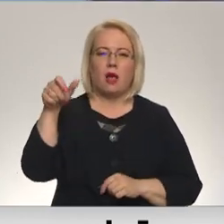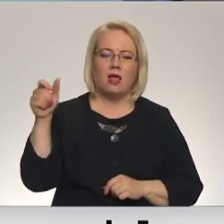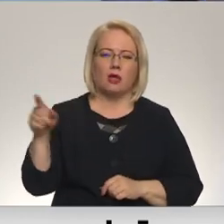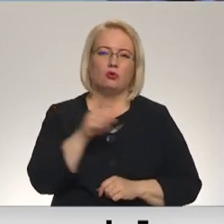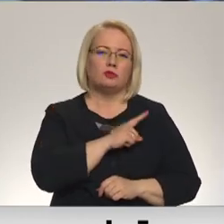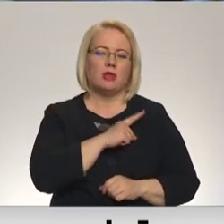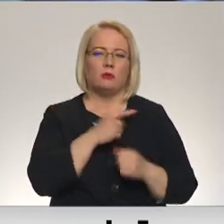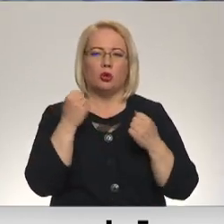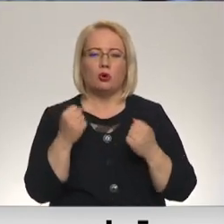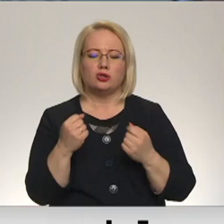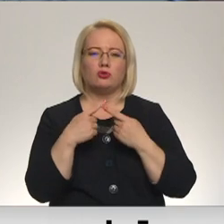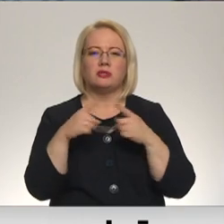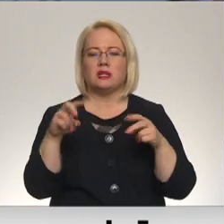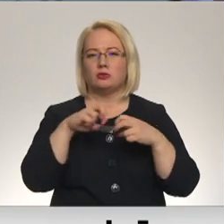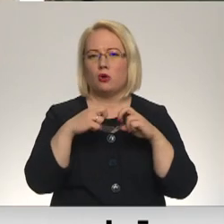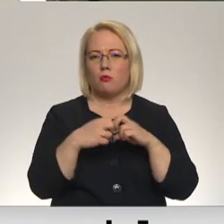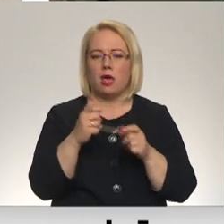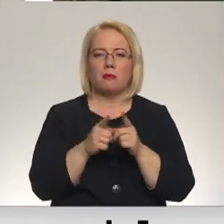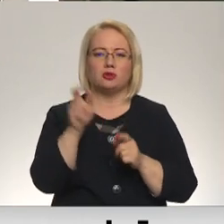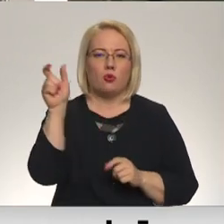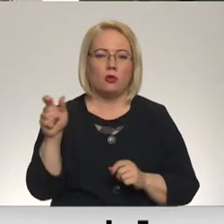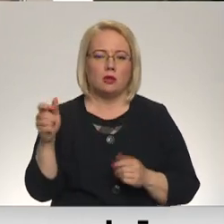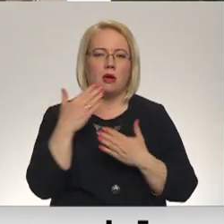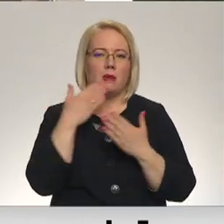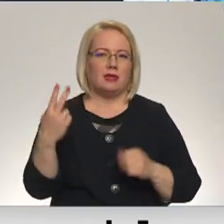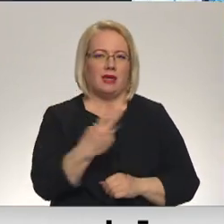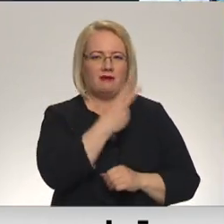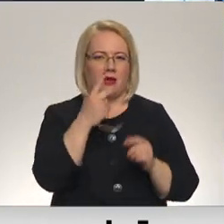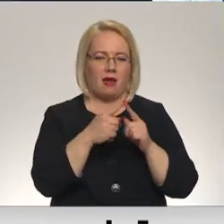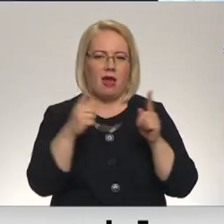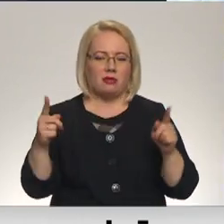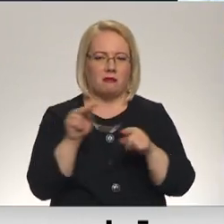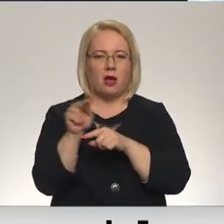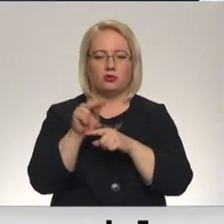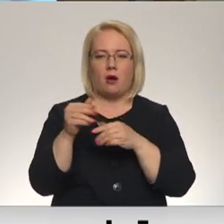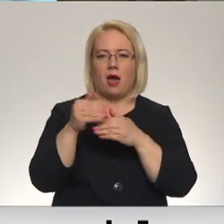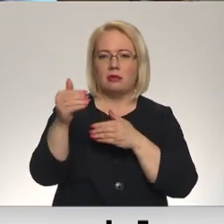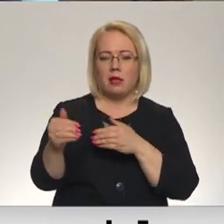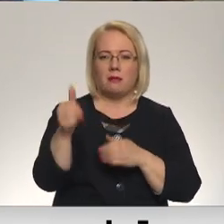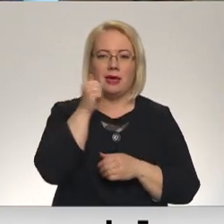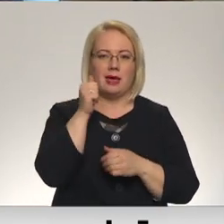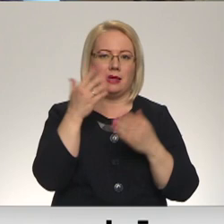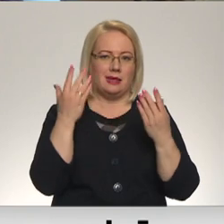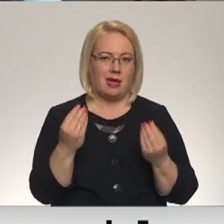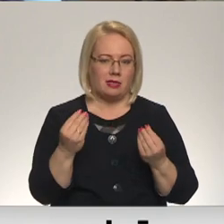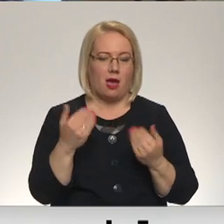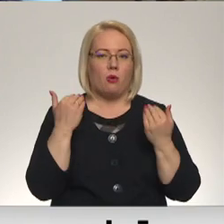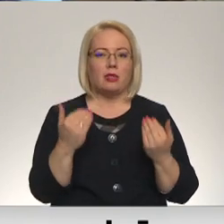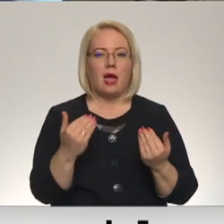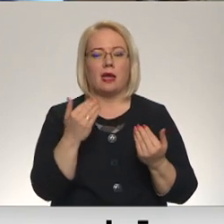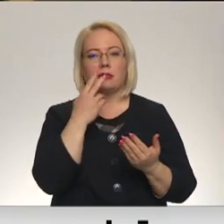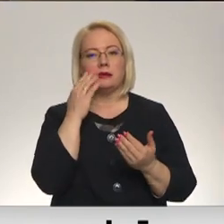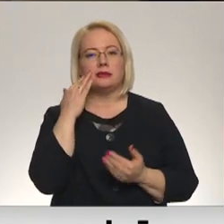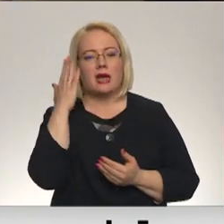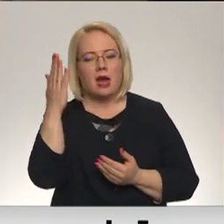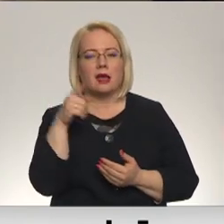noturēšana un citi izaicinājumi skolotājiem pēdējos divus gadus mācot atālināti bija ikdiena. Tagad viņi cer, ka tas neatspogļosies